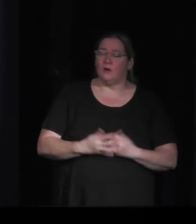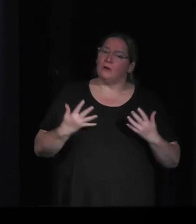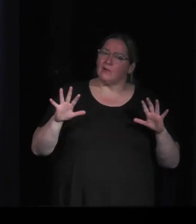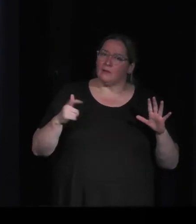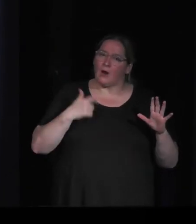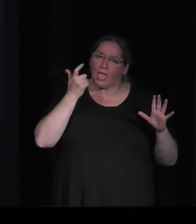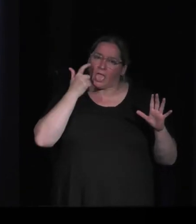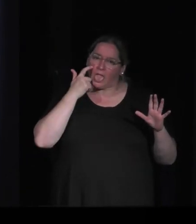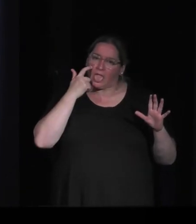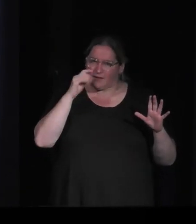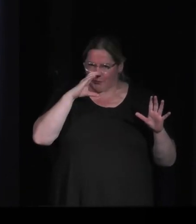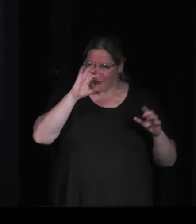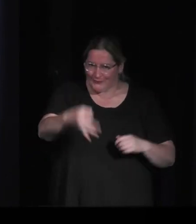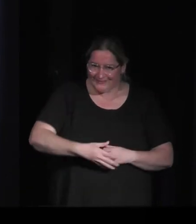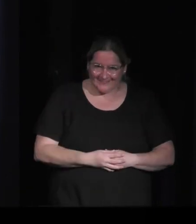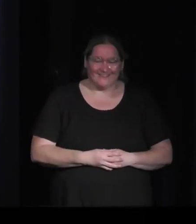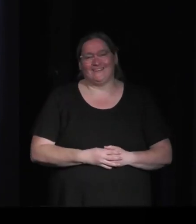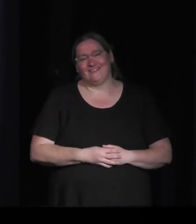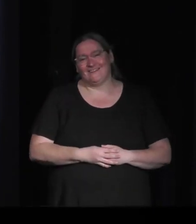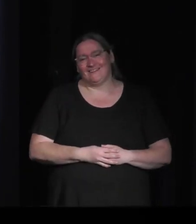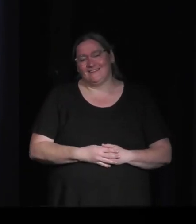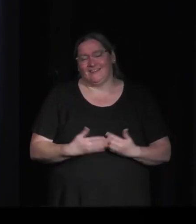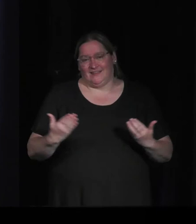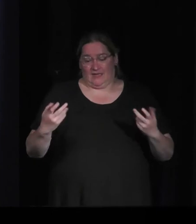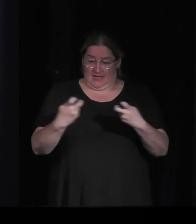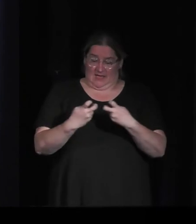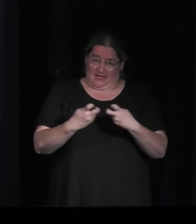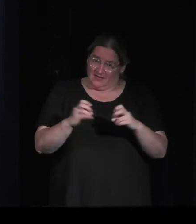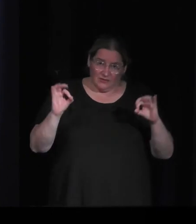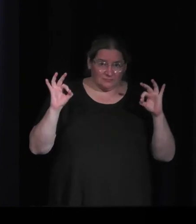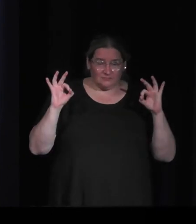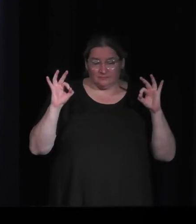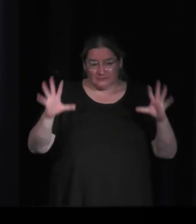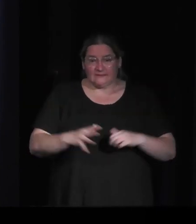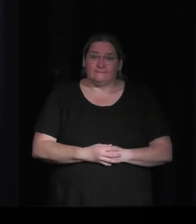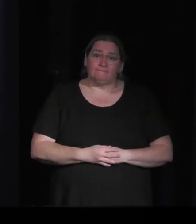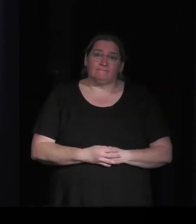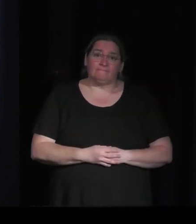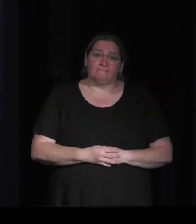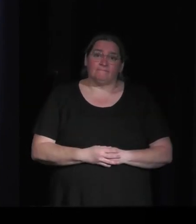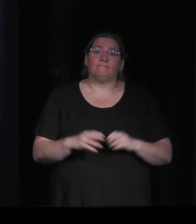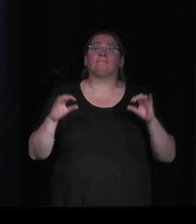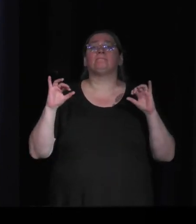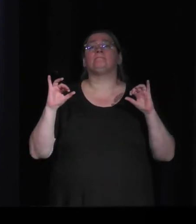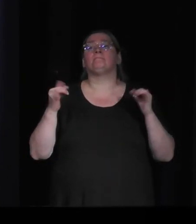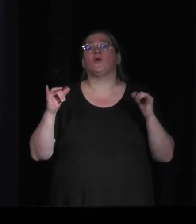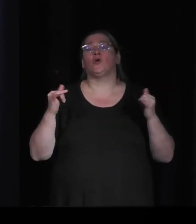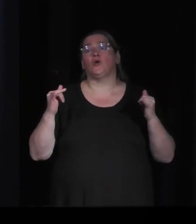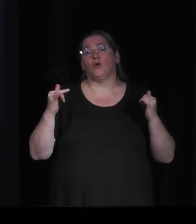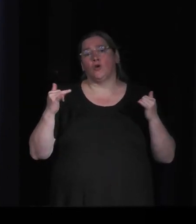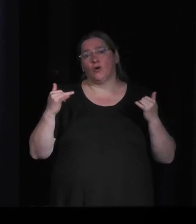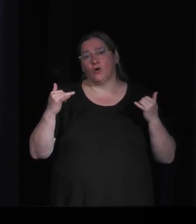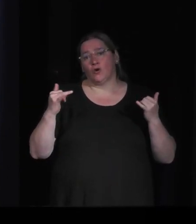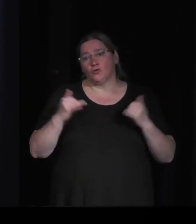j'irai jeter un oeil. Mais justement, cet exemple, je pense qu'il illustre le fait que le jeu serait quand même un assez bon, ça a déjà été un petit peu évoqué, donc